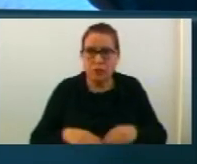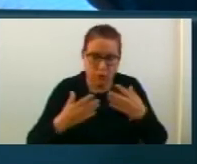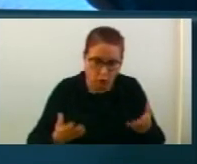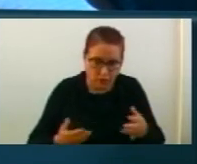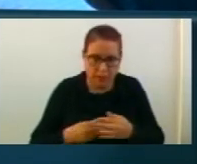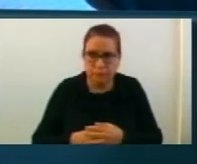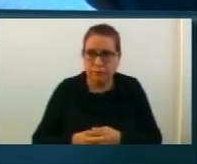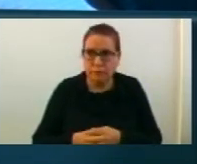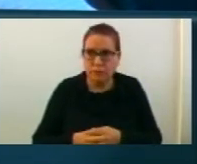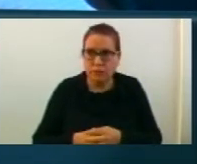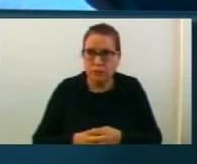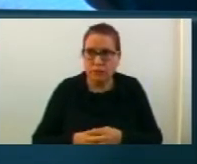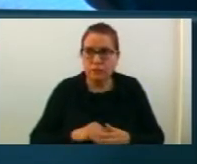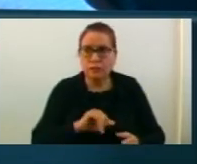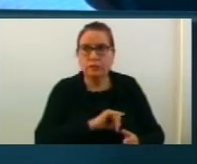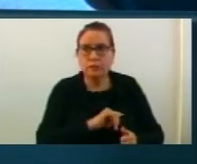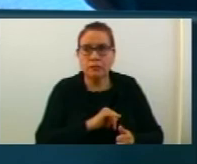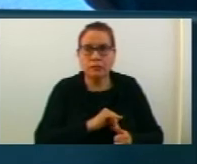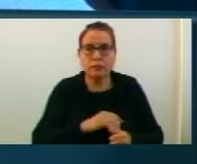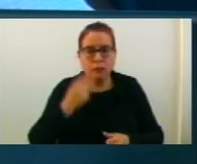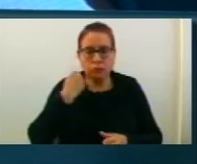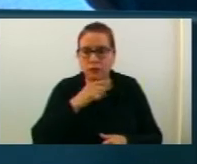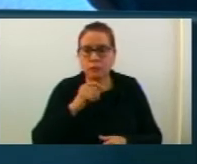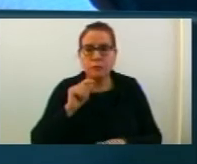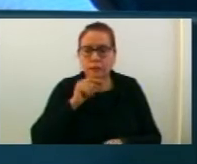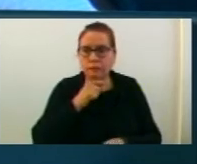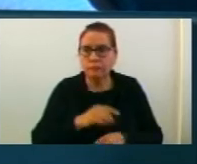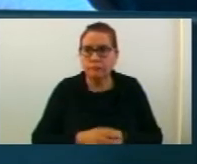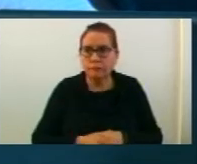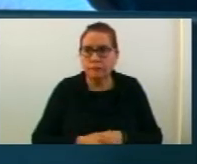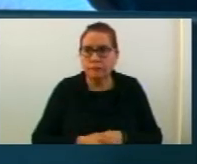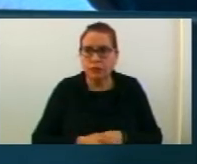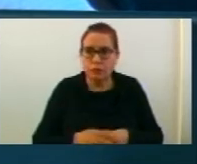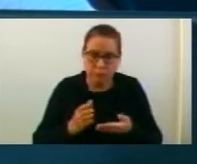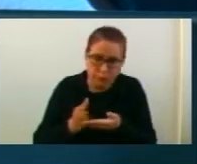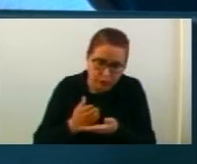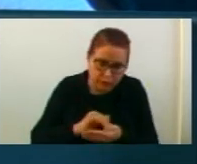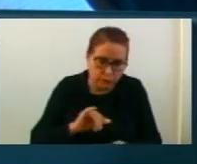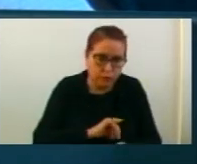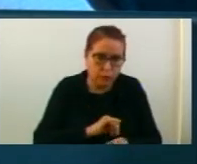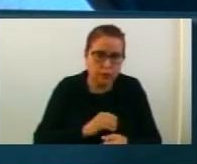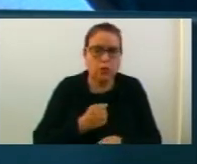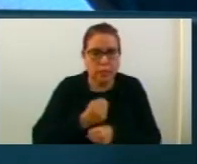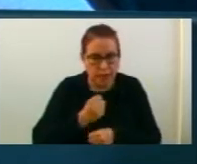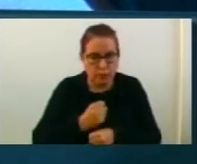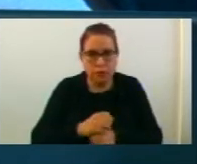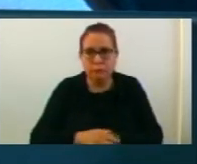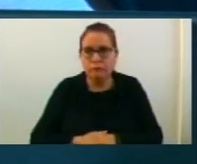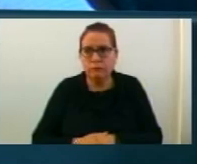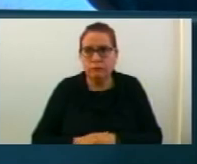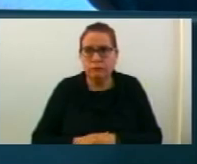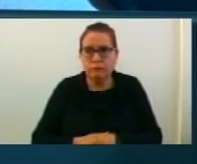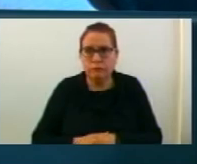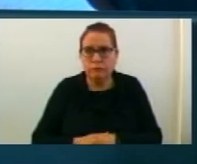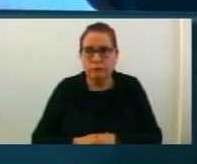да ги браним интересите на сита граги на една община инструмица и библиотеката е во интерес да функционира непрекинато